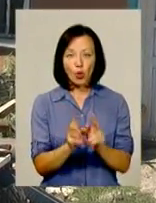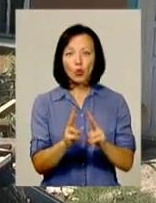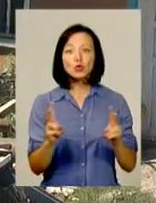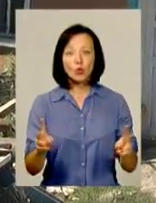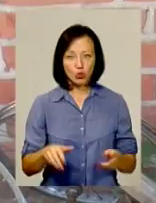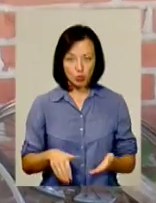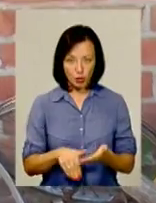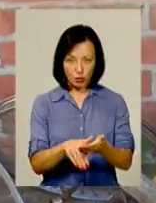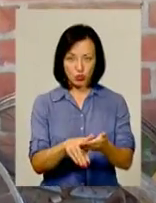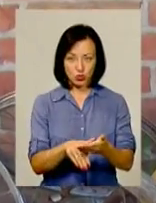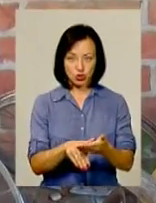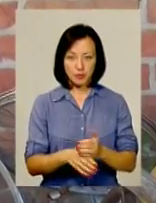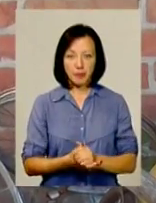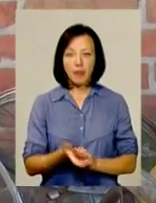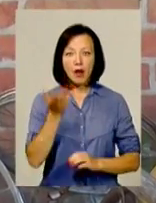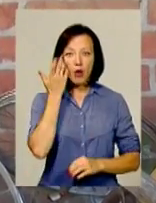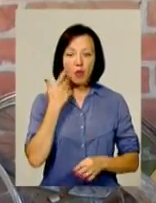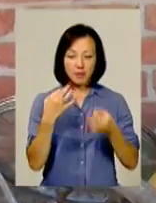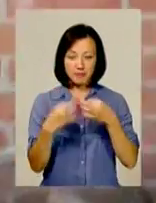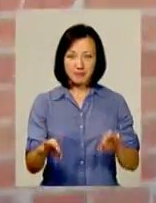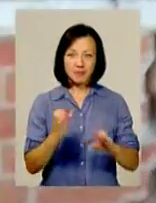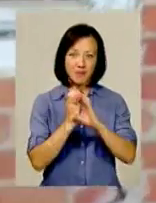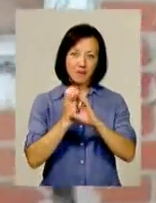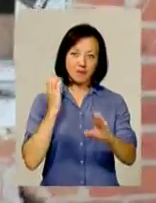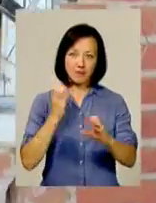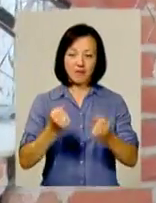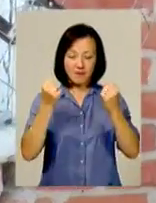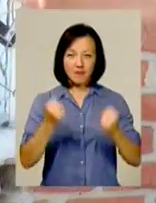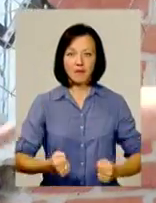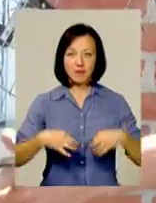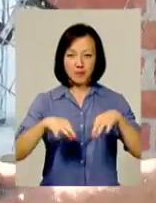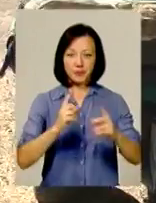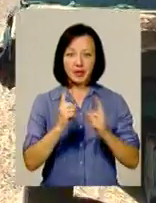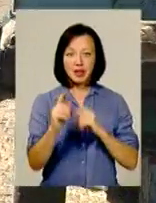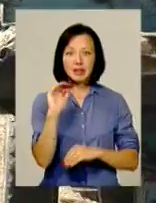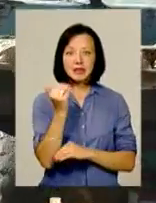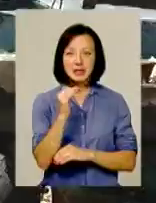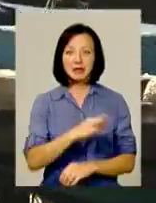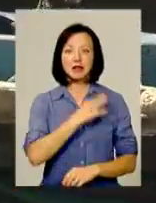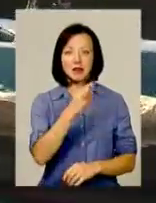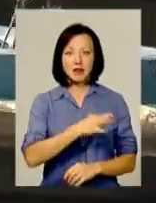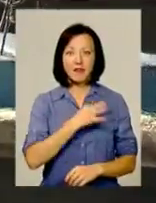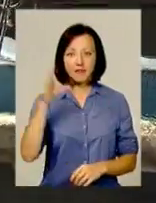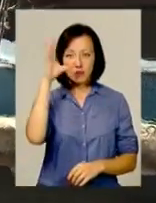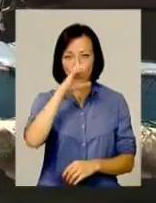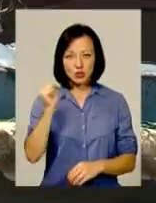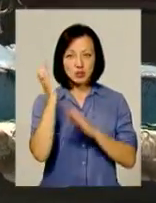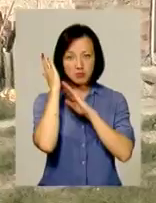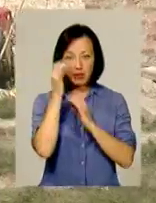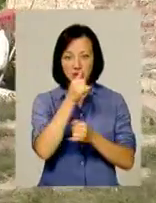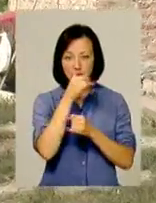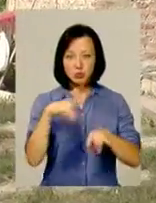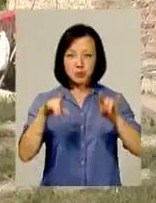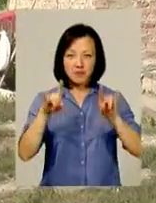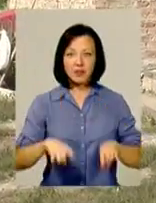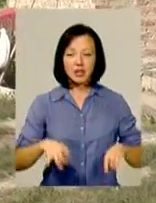допоможе? Коли вони пустили оці ті жиловози по дорозі, то дитина маленька здрягається, вночі спати не може, бо шипки